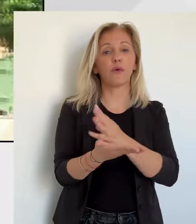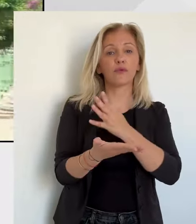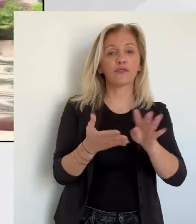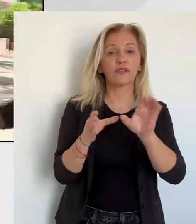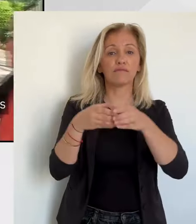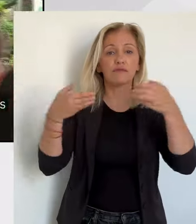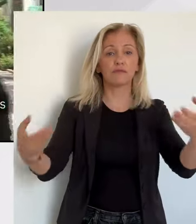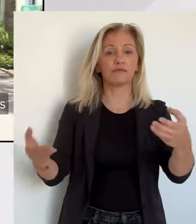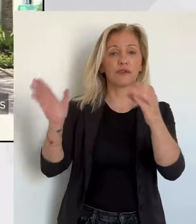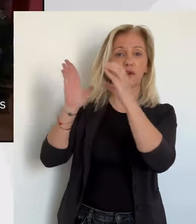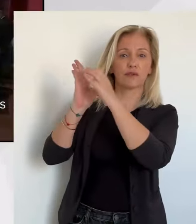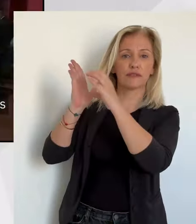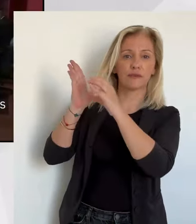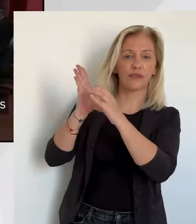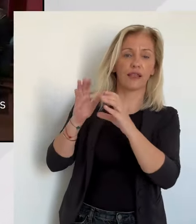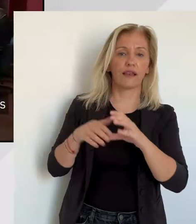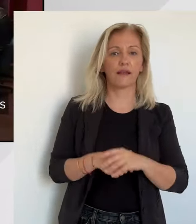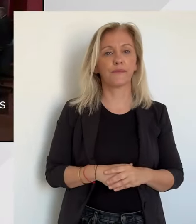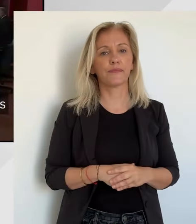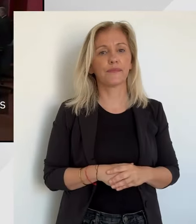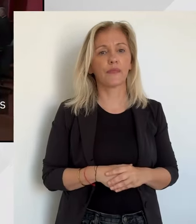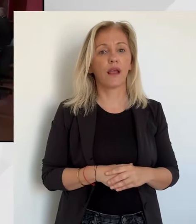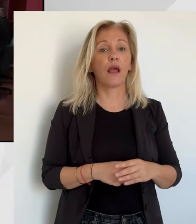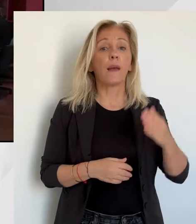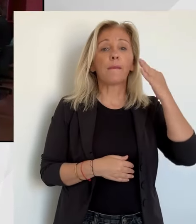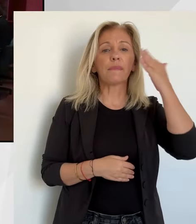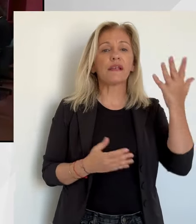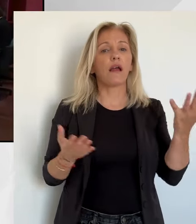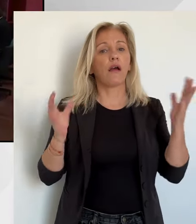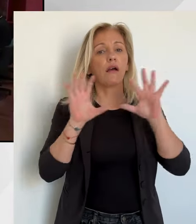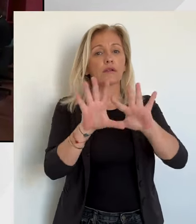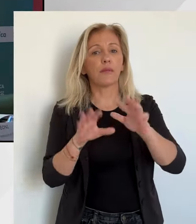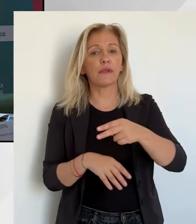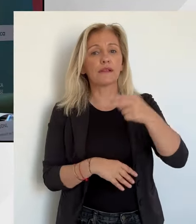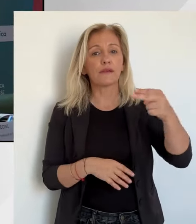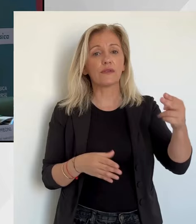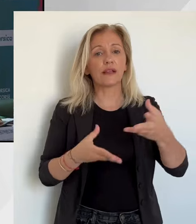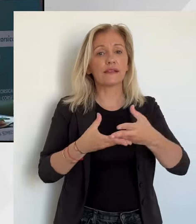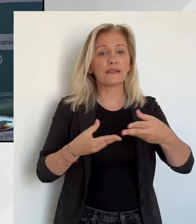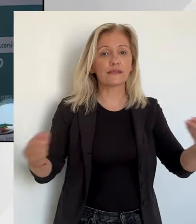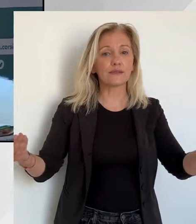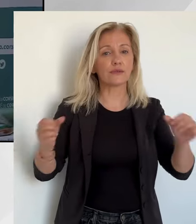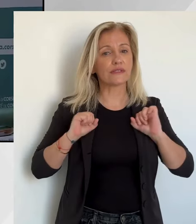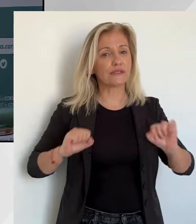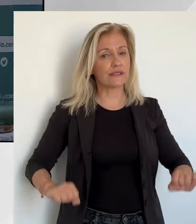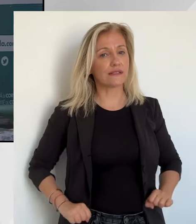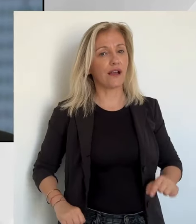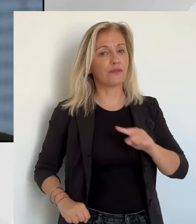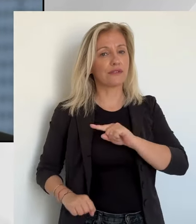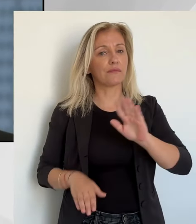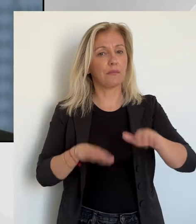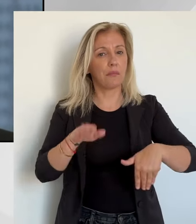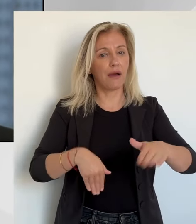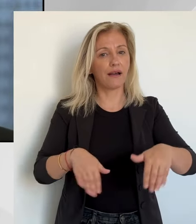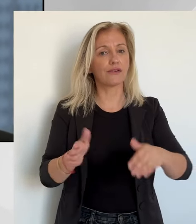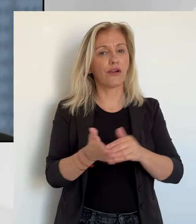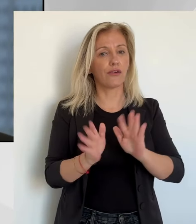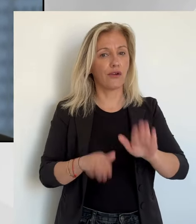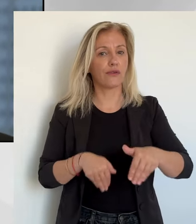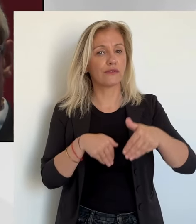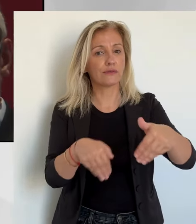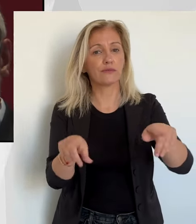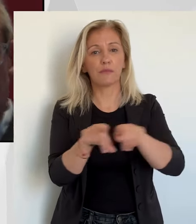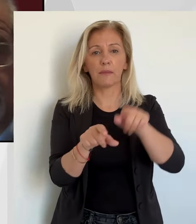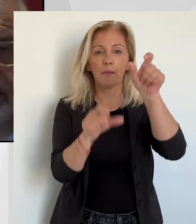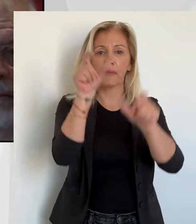pas à l'arrêt. La commission des lois du Sénat poursuit ses auditions dans le cadre du projet de révision constitutionnelle. Si l'Assemblée nationale est dissoute, le